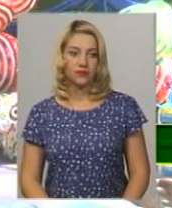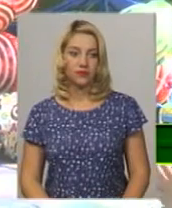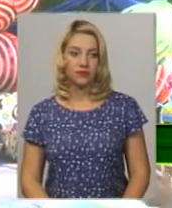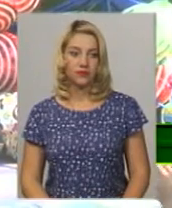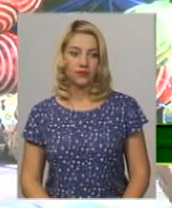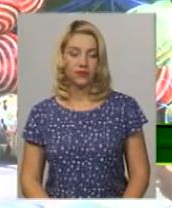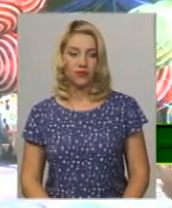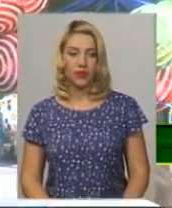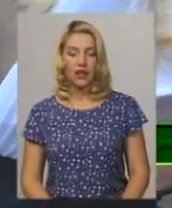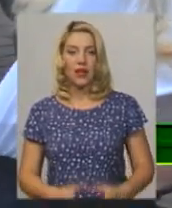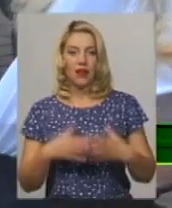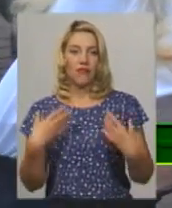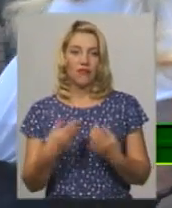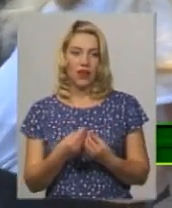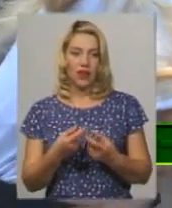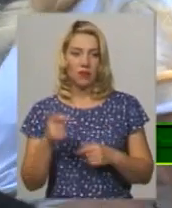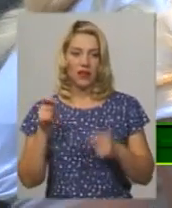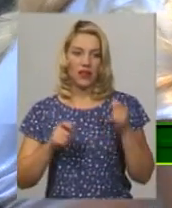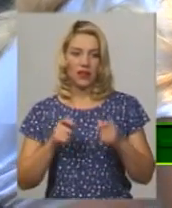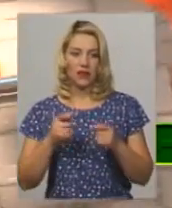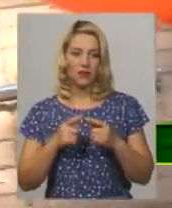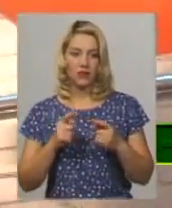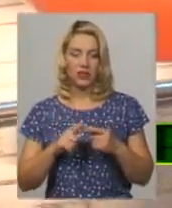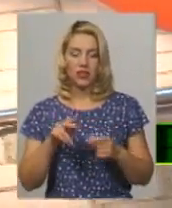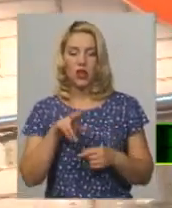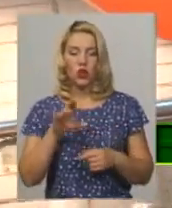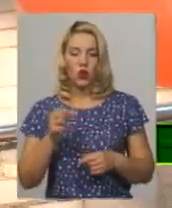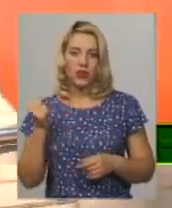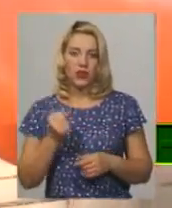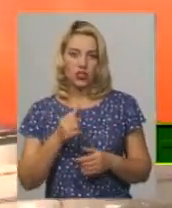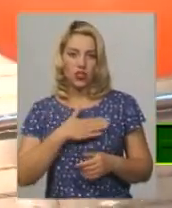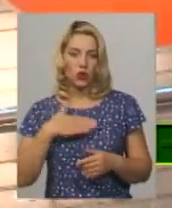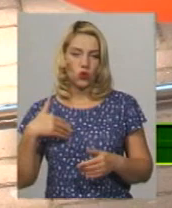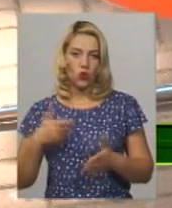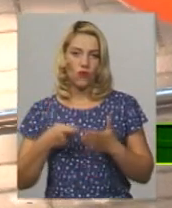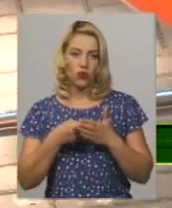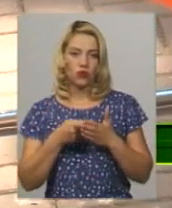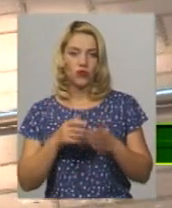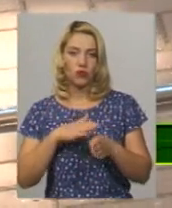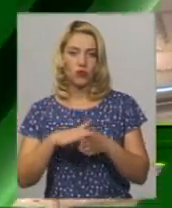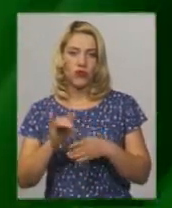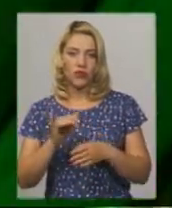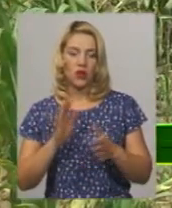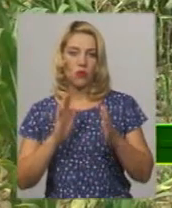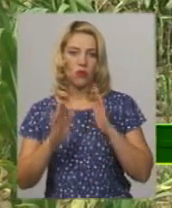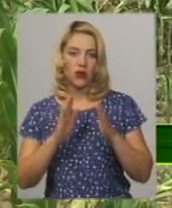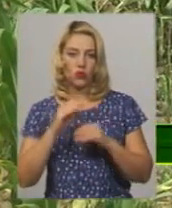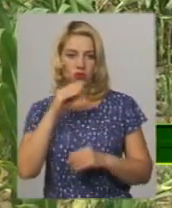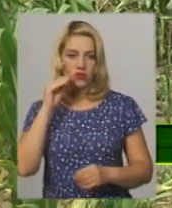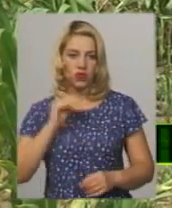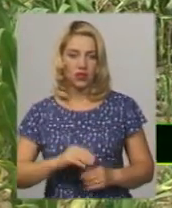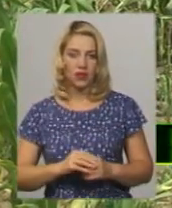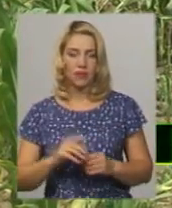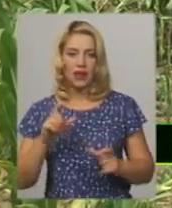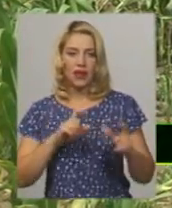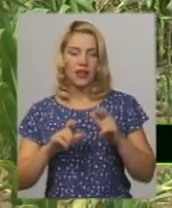Фемілі-фест Світанов до тижня підтримки грудного вигодовування відбувається у Хмельницькому сквері Тараса Шевченка. Гербіциди